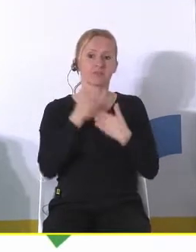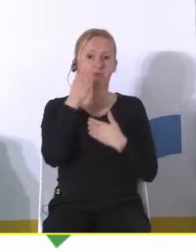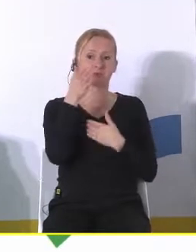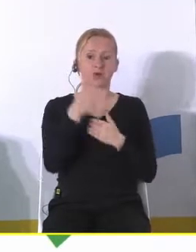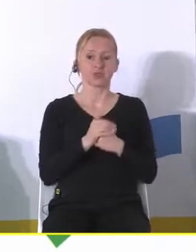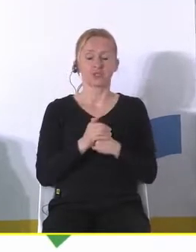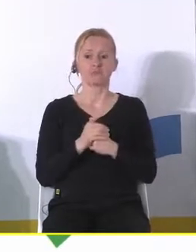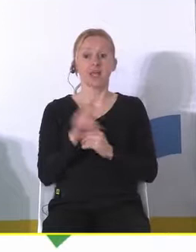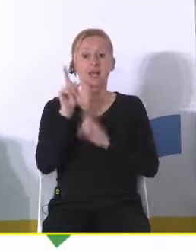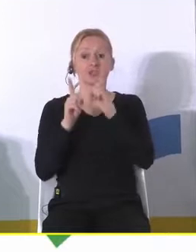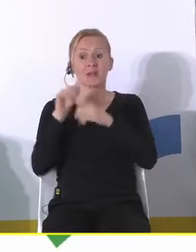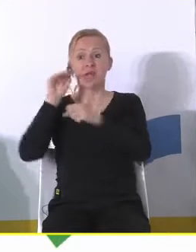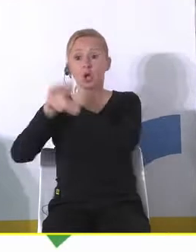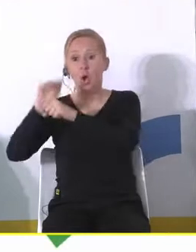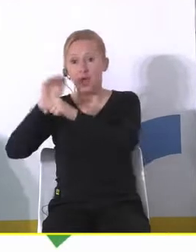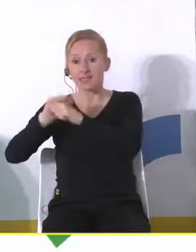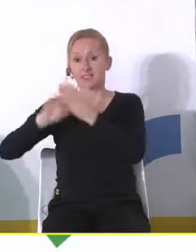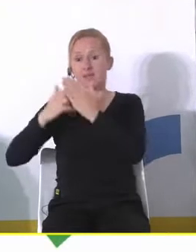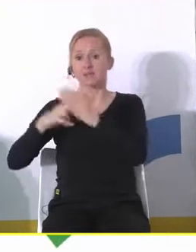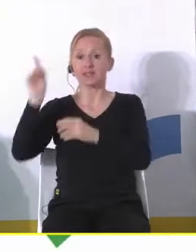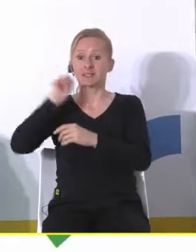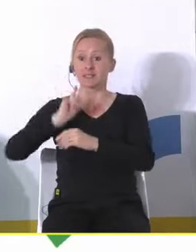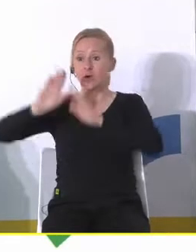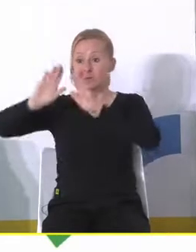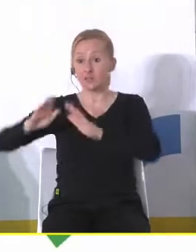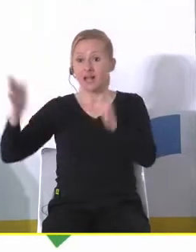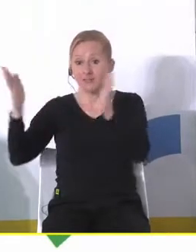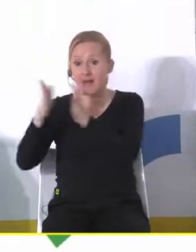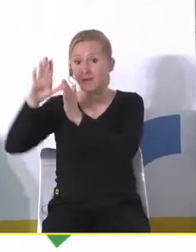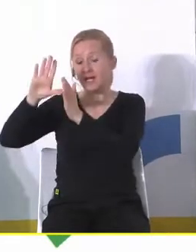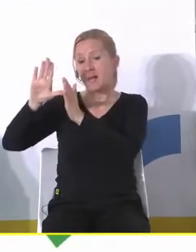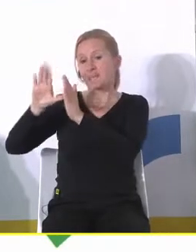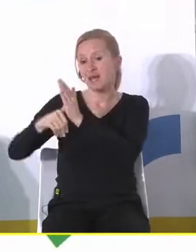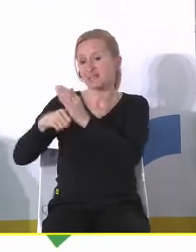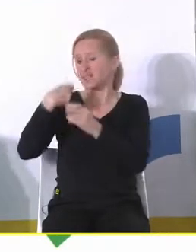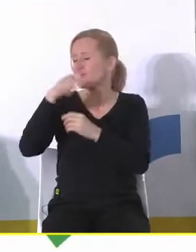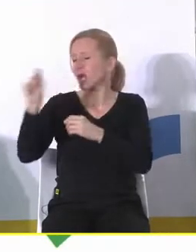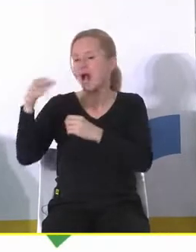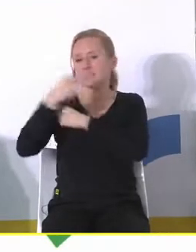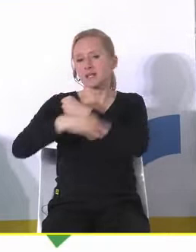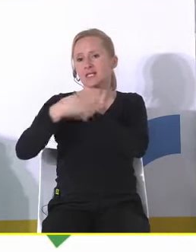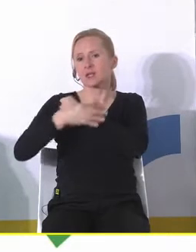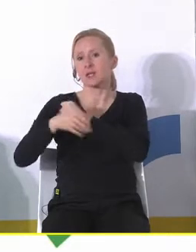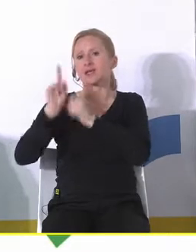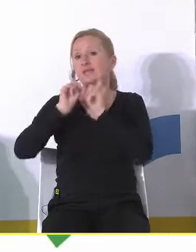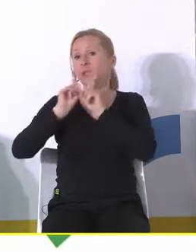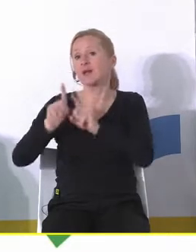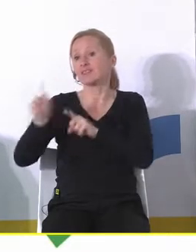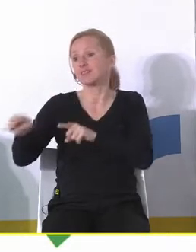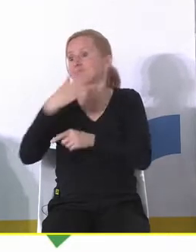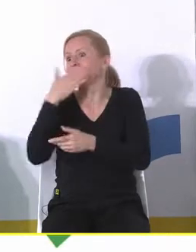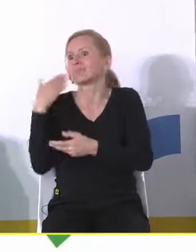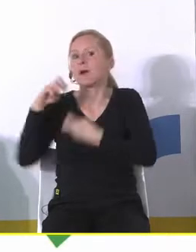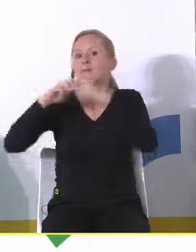często gęsto ich koledzy z liceum zostali w tych mniejszych miejscowościach nie pojechali na studia i z kolei no oni tam nie mogą